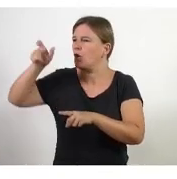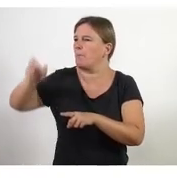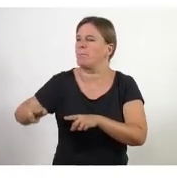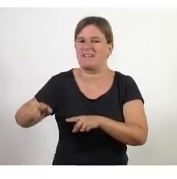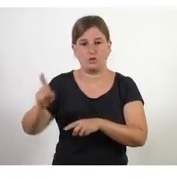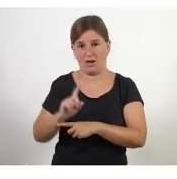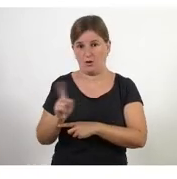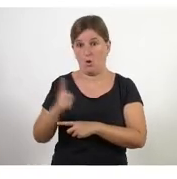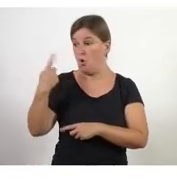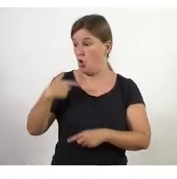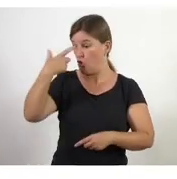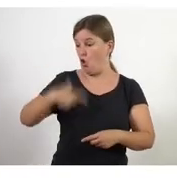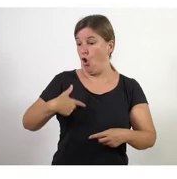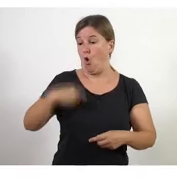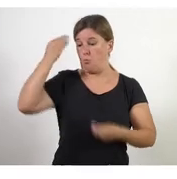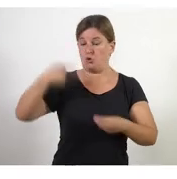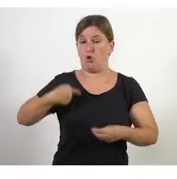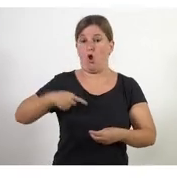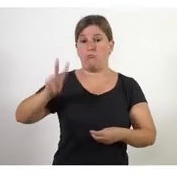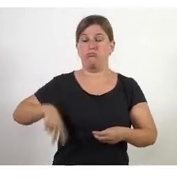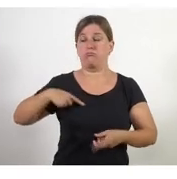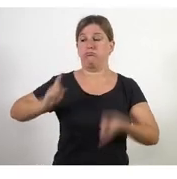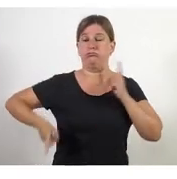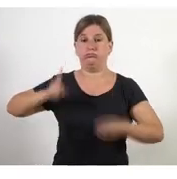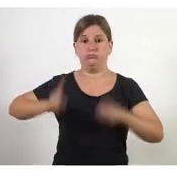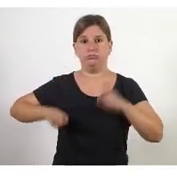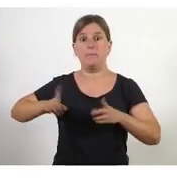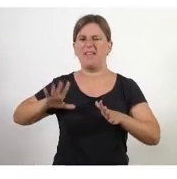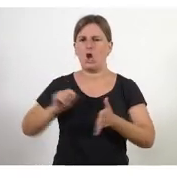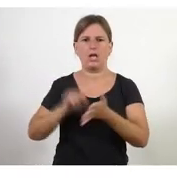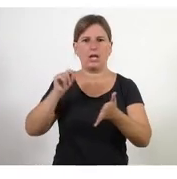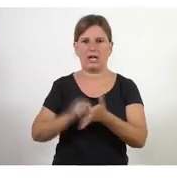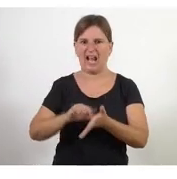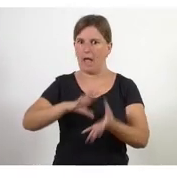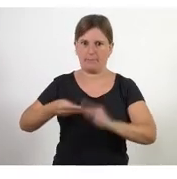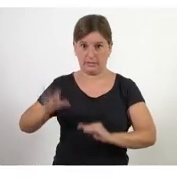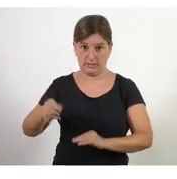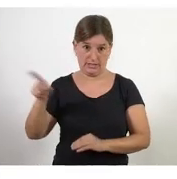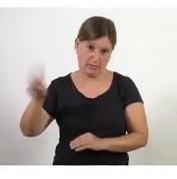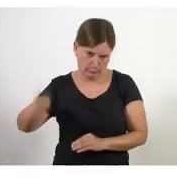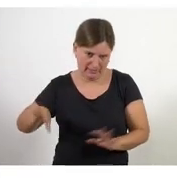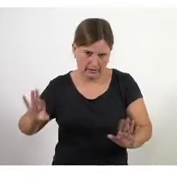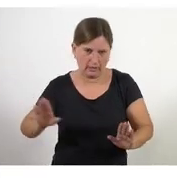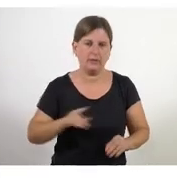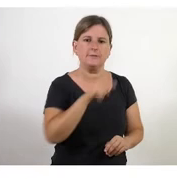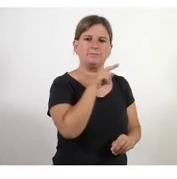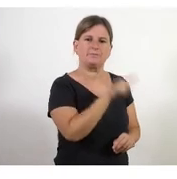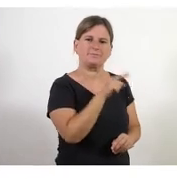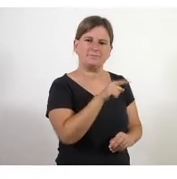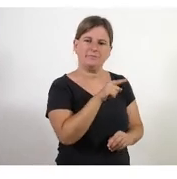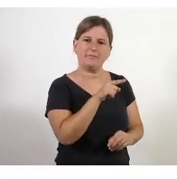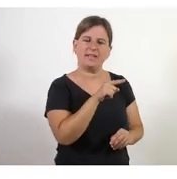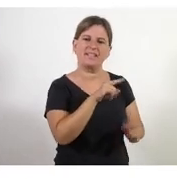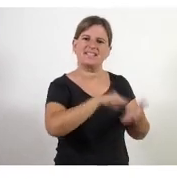persona la que creu que té la veritat i des d'allà però és un sistema molt ràpid això és veritat en canvi amb els sistemes molt